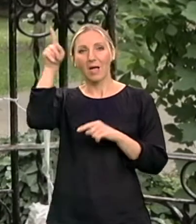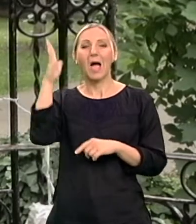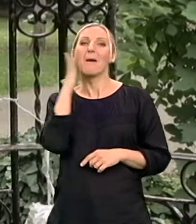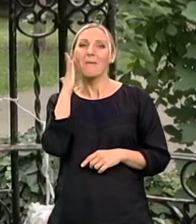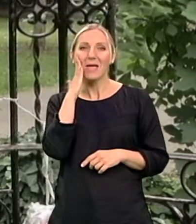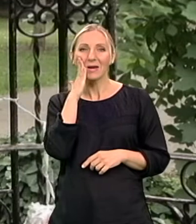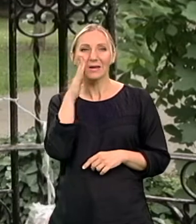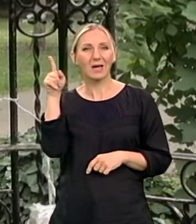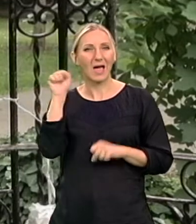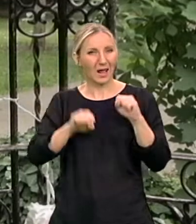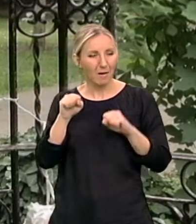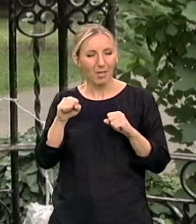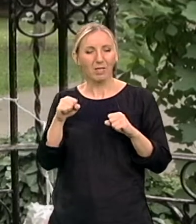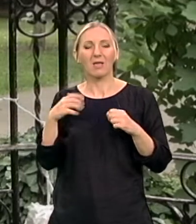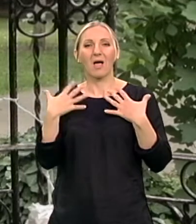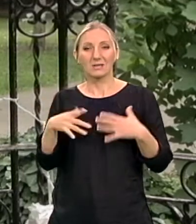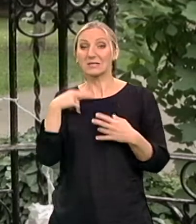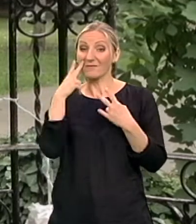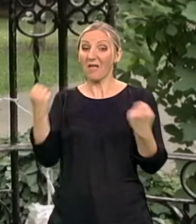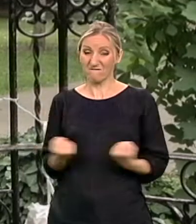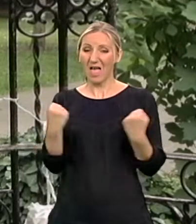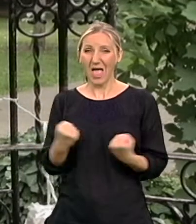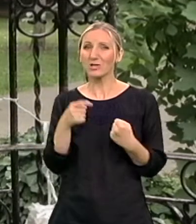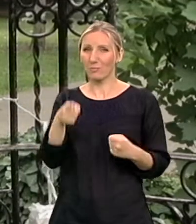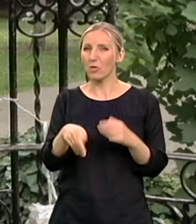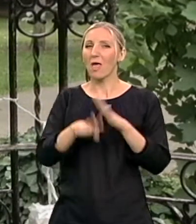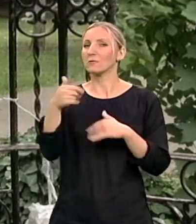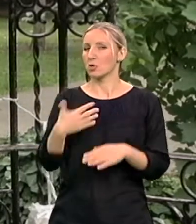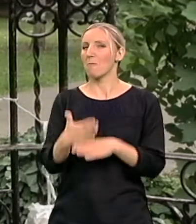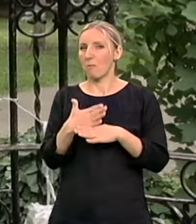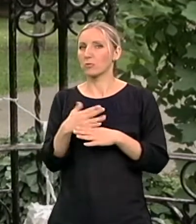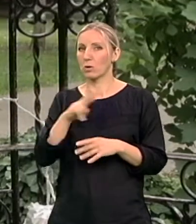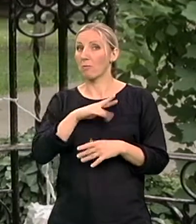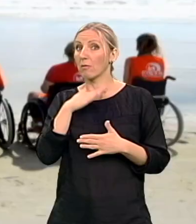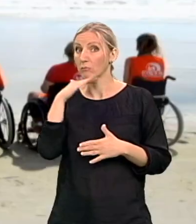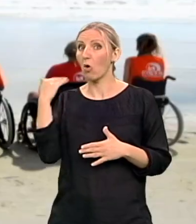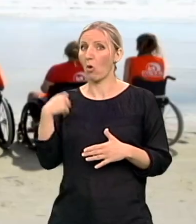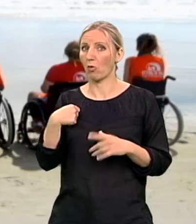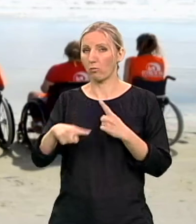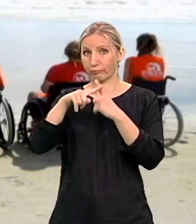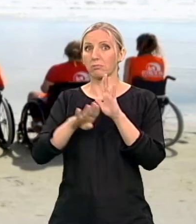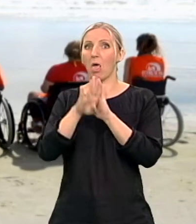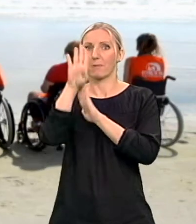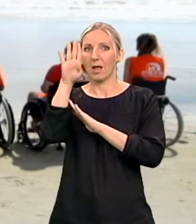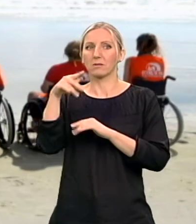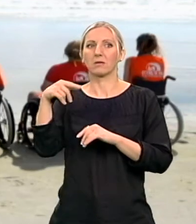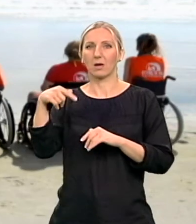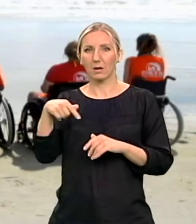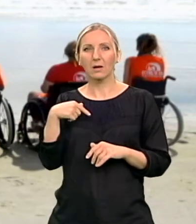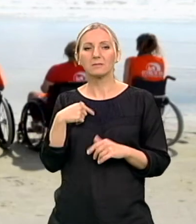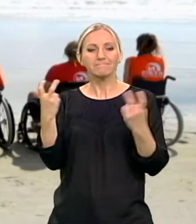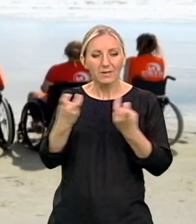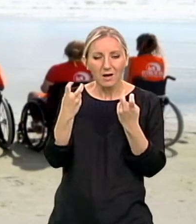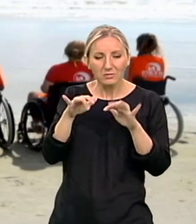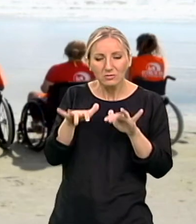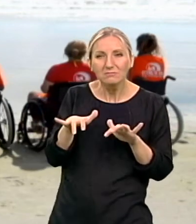rehabilitaciju jer sam stvarno vidjela da su vežbe ono što meni najviše pomaže i od čega stvarno imam napredka, odlučila sam se da potražim neki centar da bi